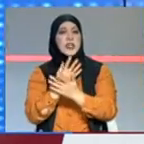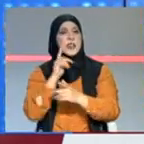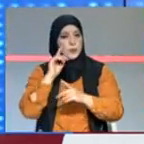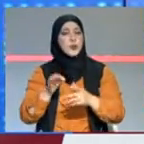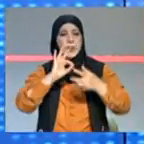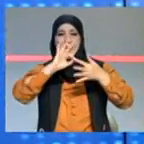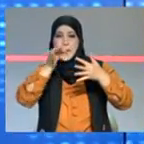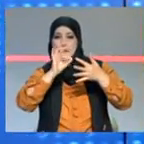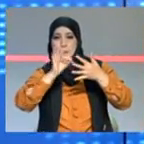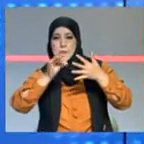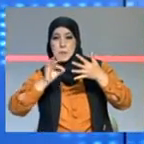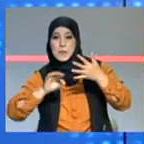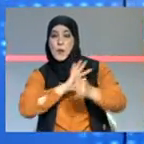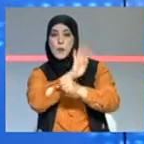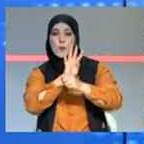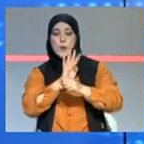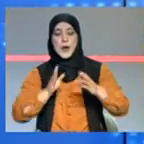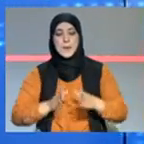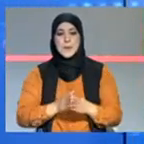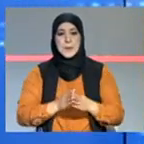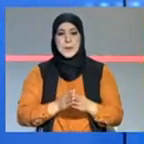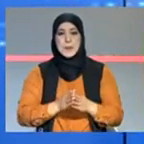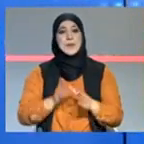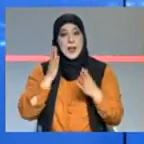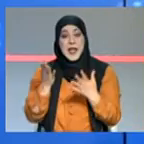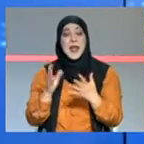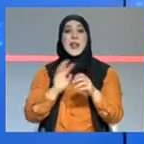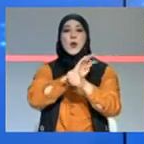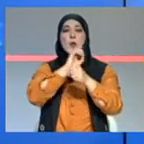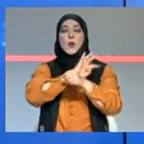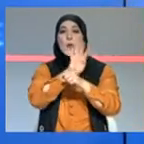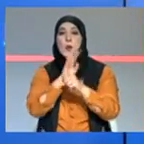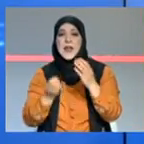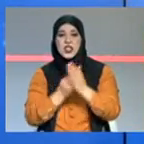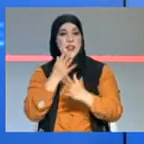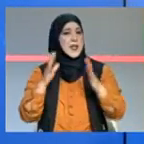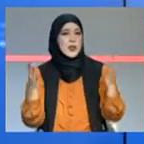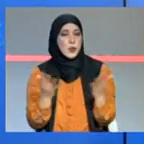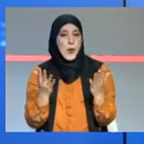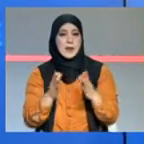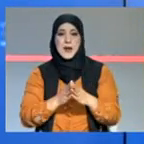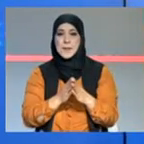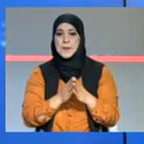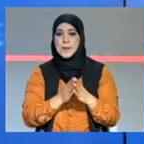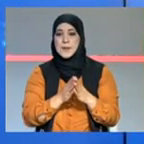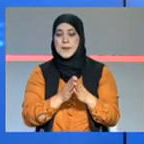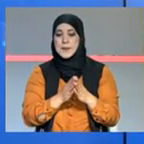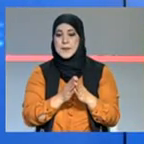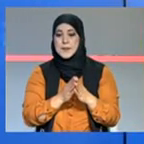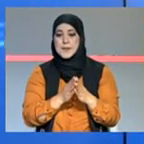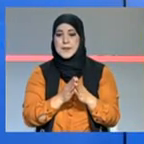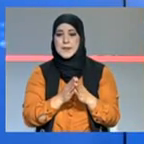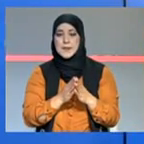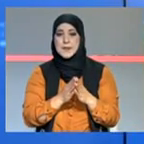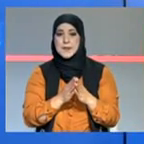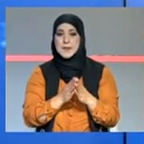سلالة ولا يقولون بالفرنسية هذه السلالة الجديدة عندها معناها تبييز